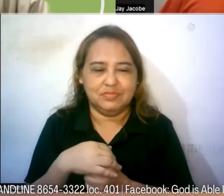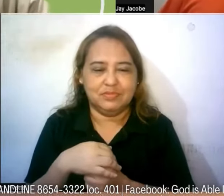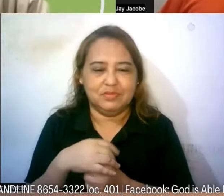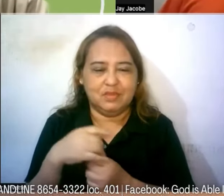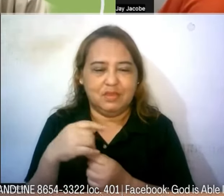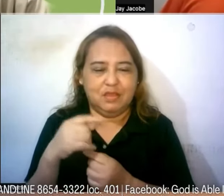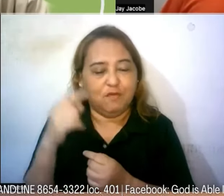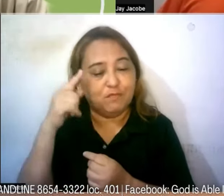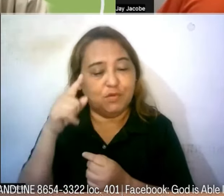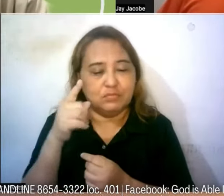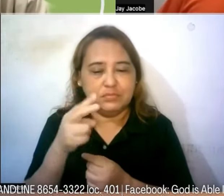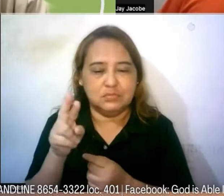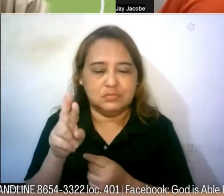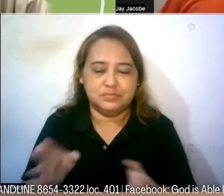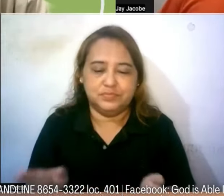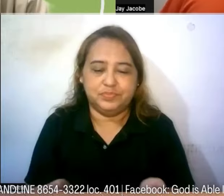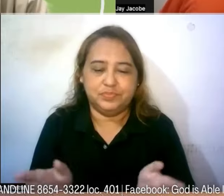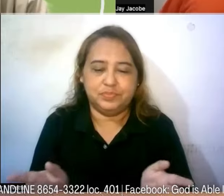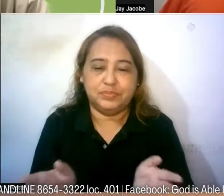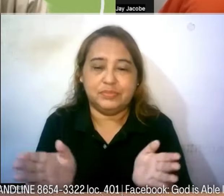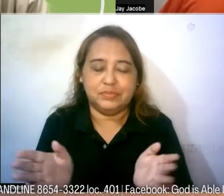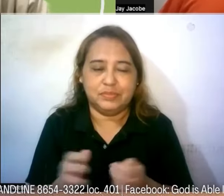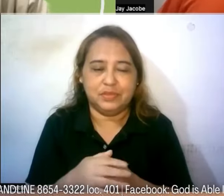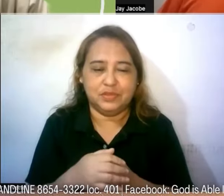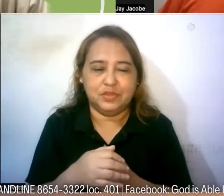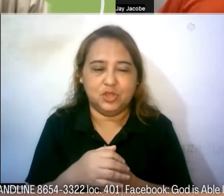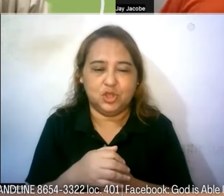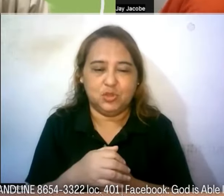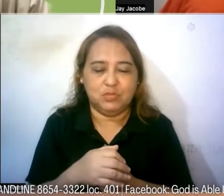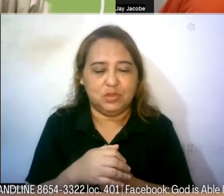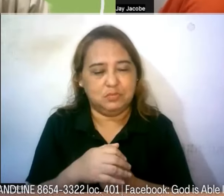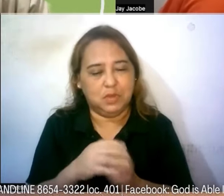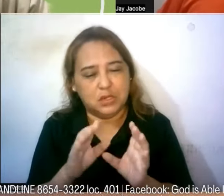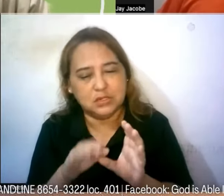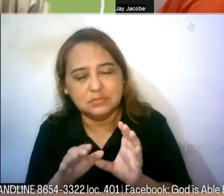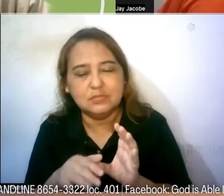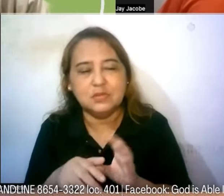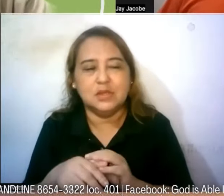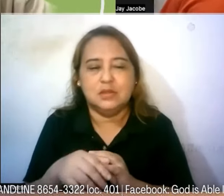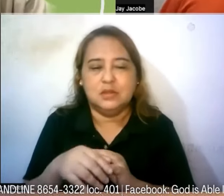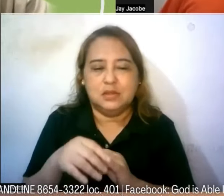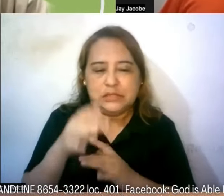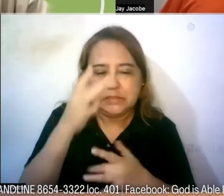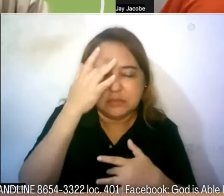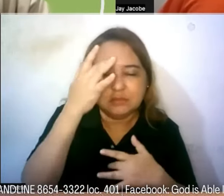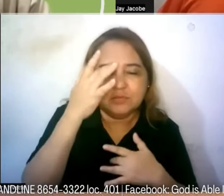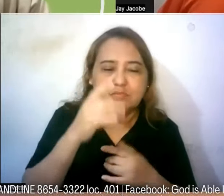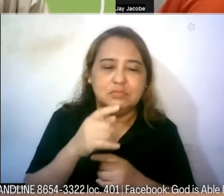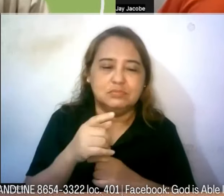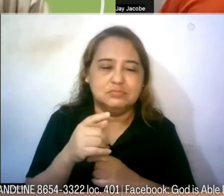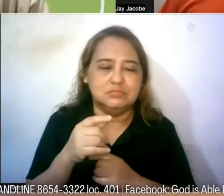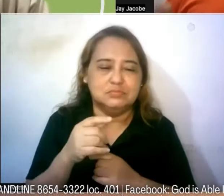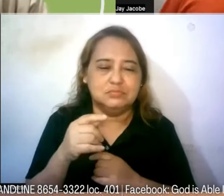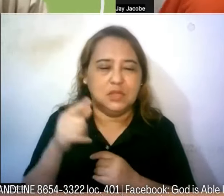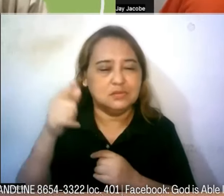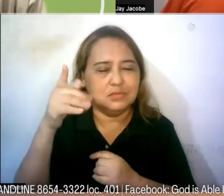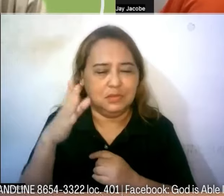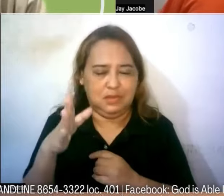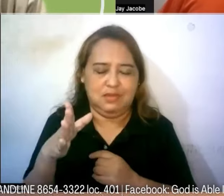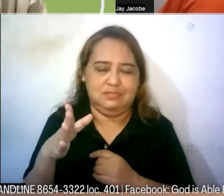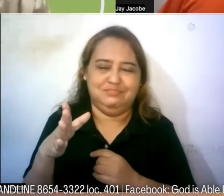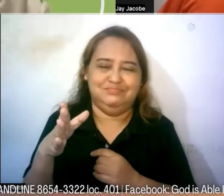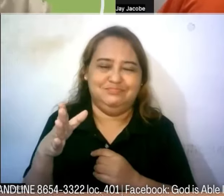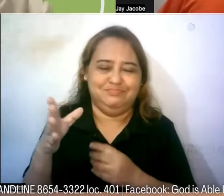sa kanila ang aking experience na mga disabilities na ganito mga sakit and still the Lord is supplying all my